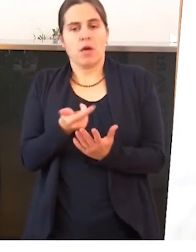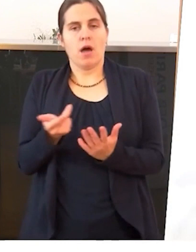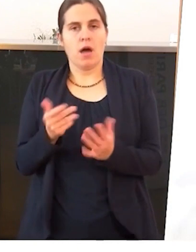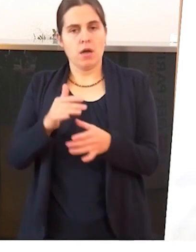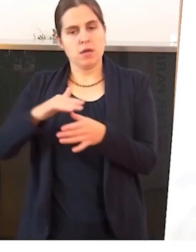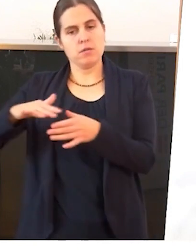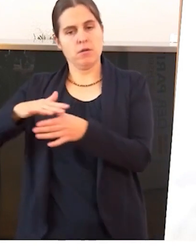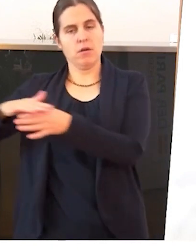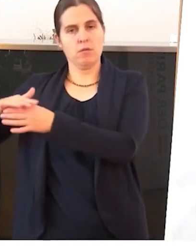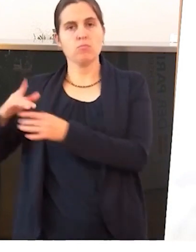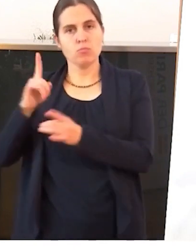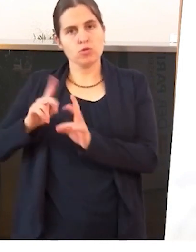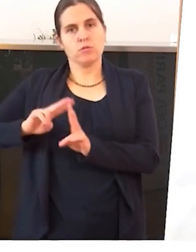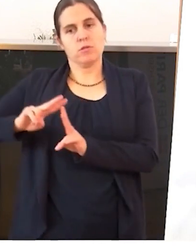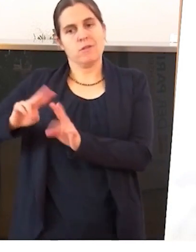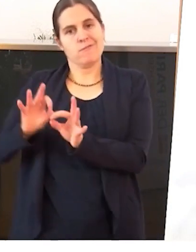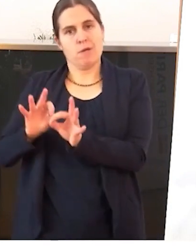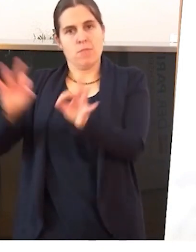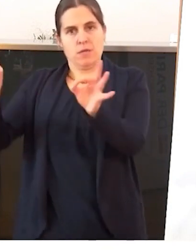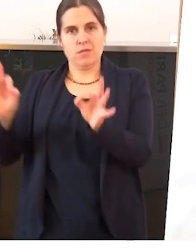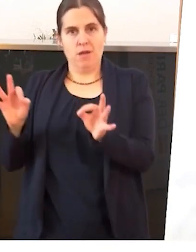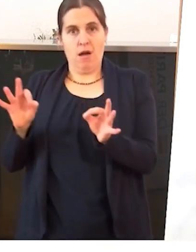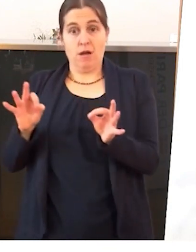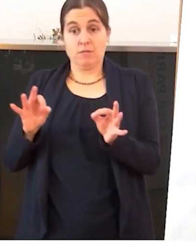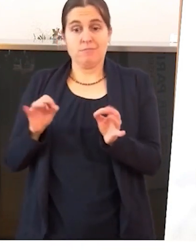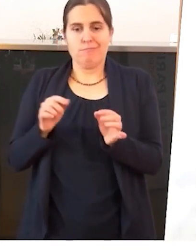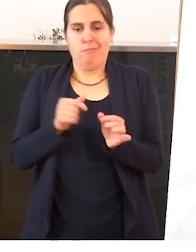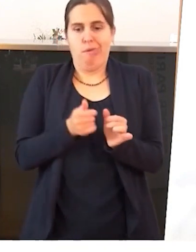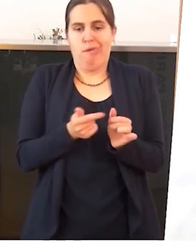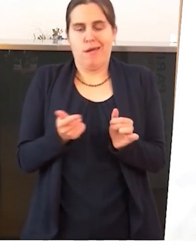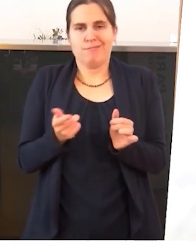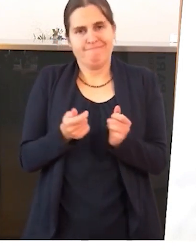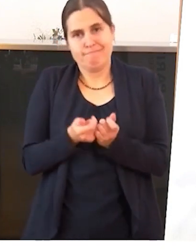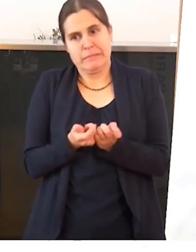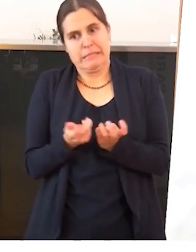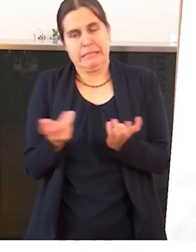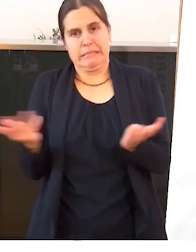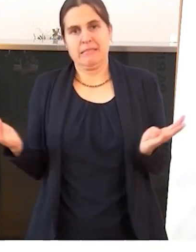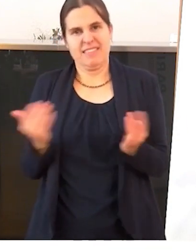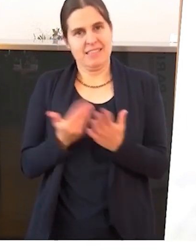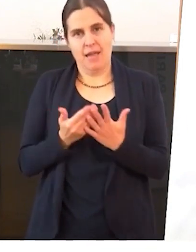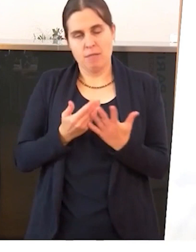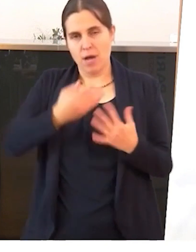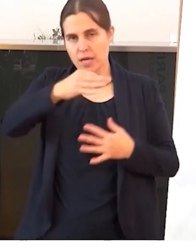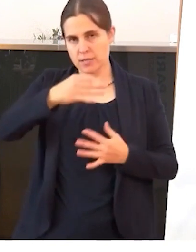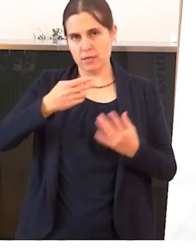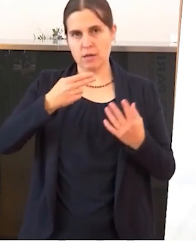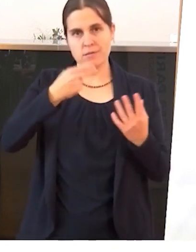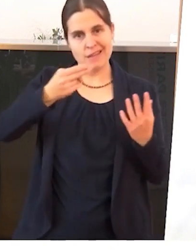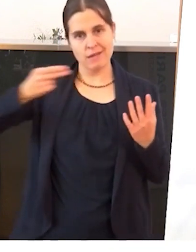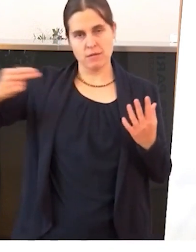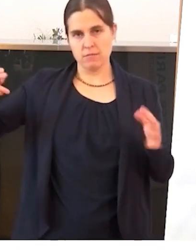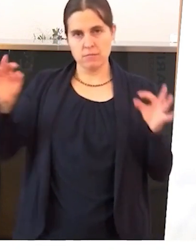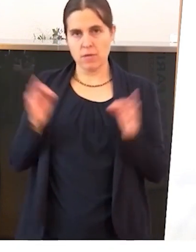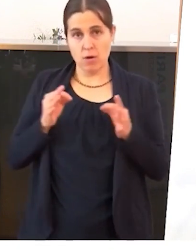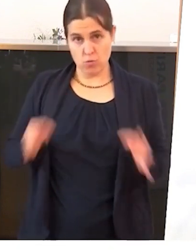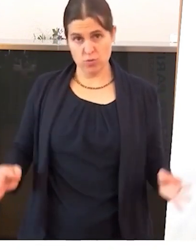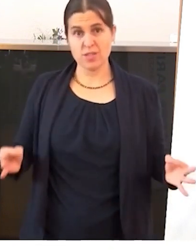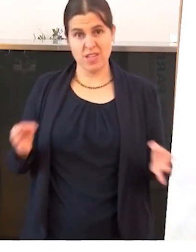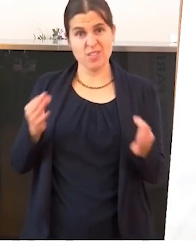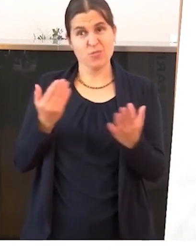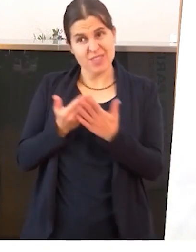Das gilt in so vielen Bereichen, dass es hier gar keinen Sinn machen würde, sie aufzuzählen und sorgt auch dafür, dass im Moment der Eindruck